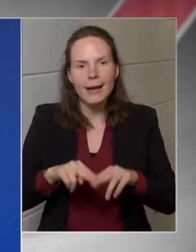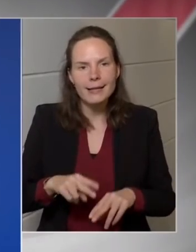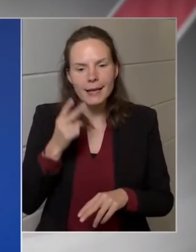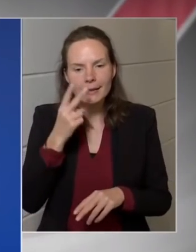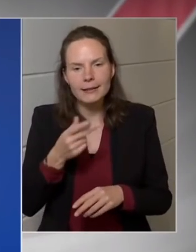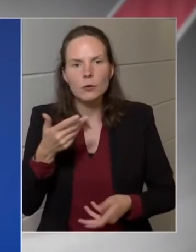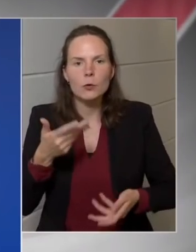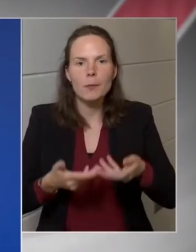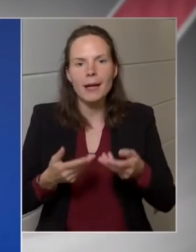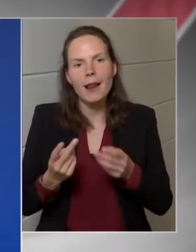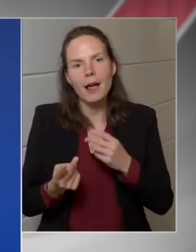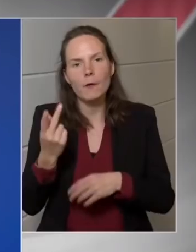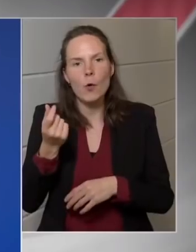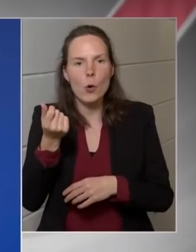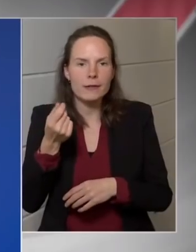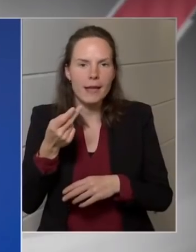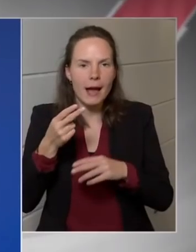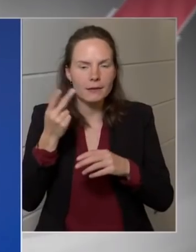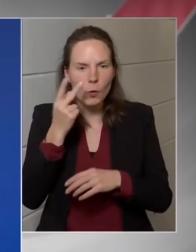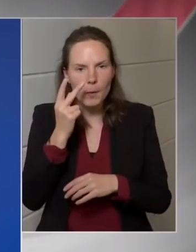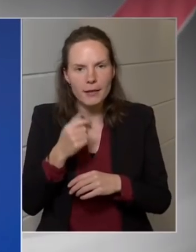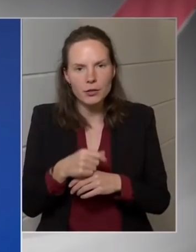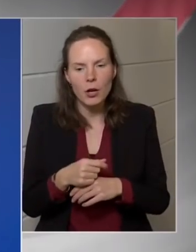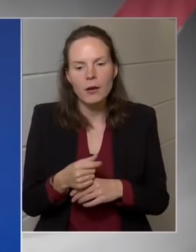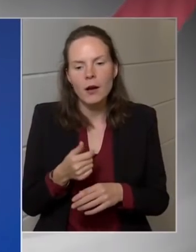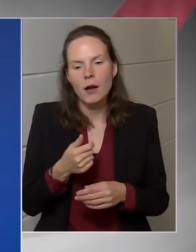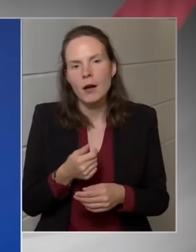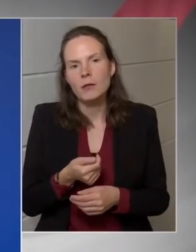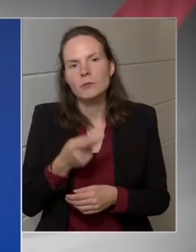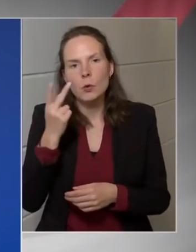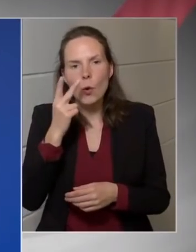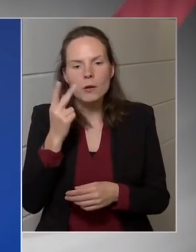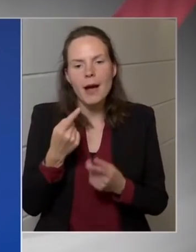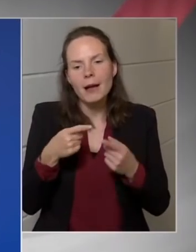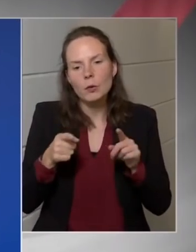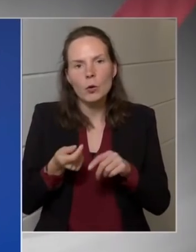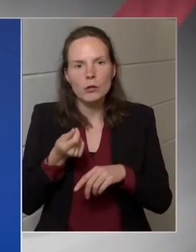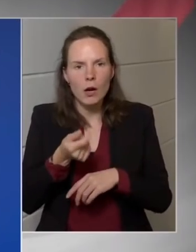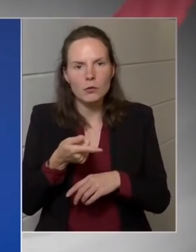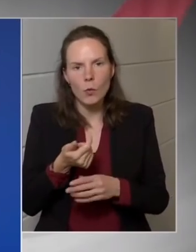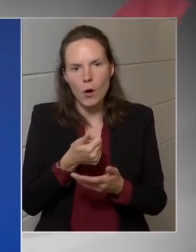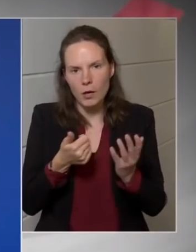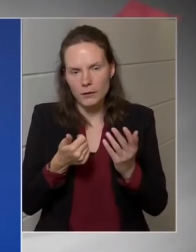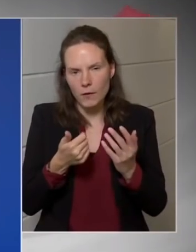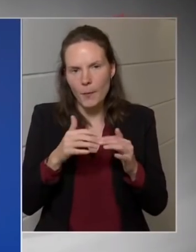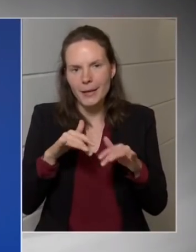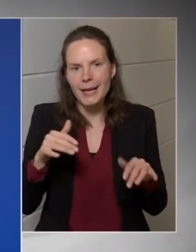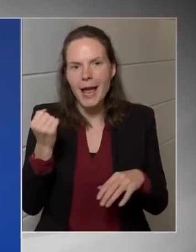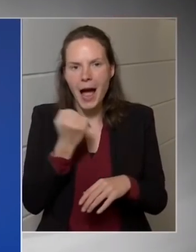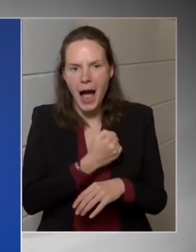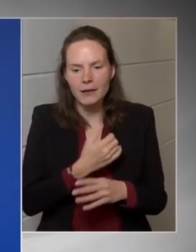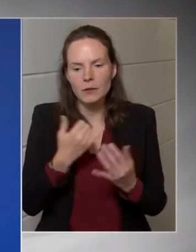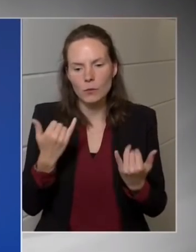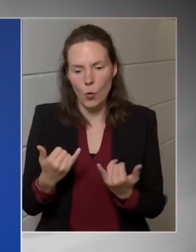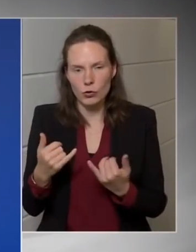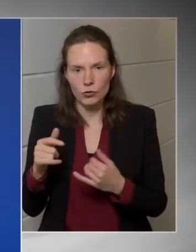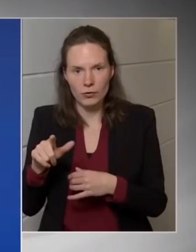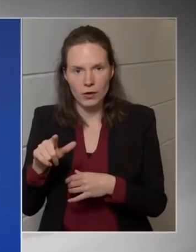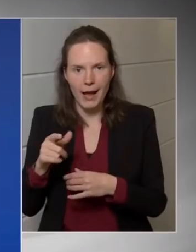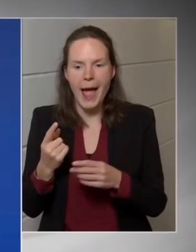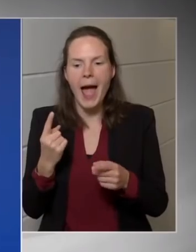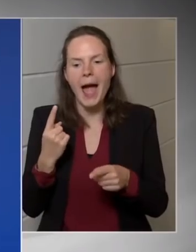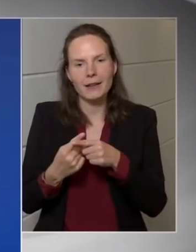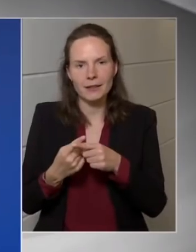a normál külön adót, 60 milliárdos összegről van szó. Ugye a mostani extra profit külön adó, az 250 milliárd.